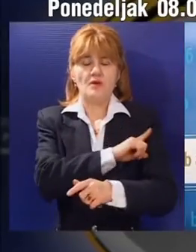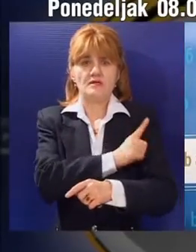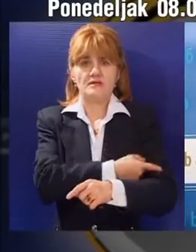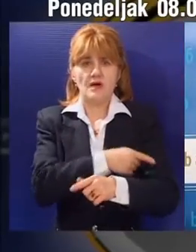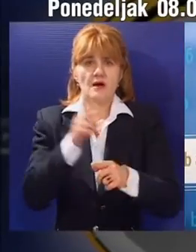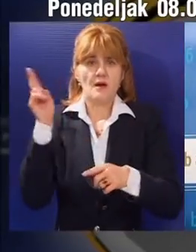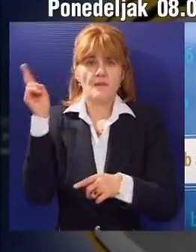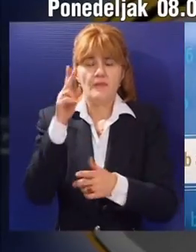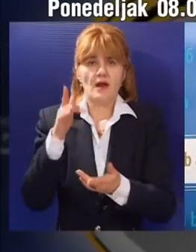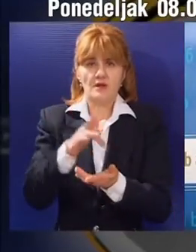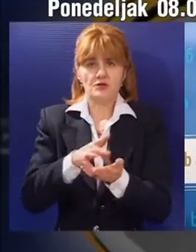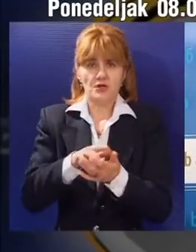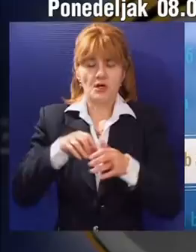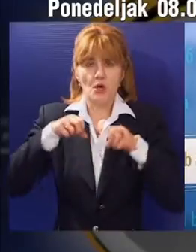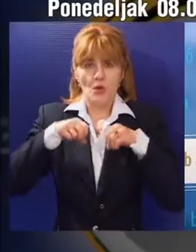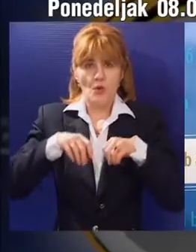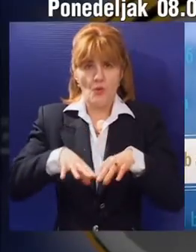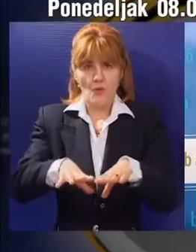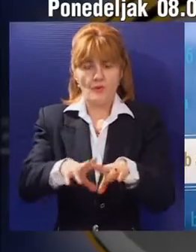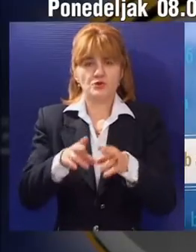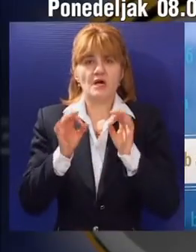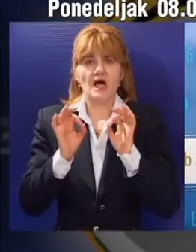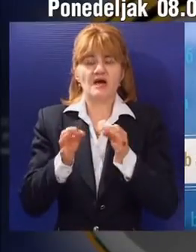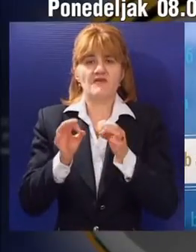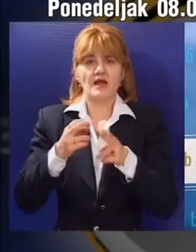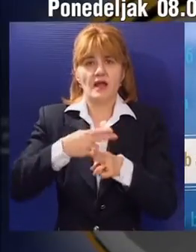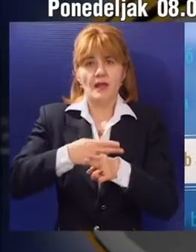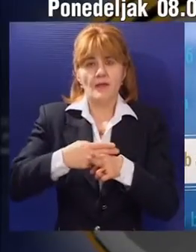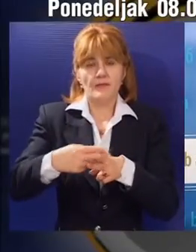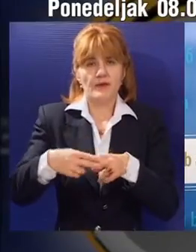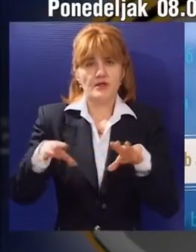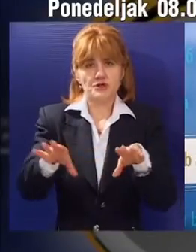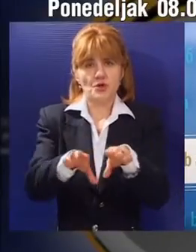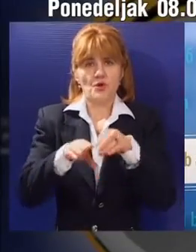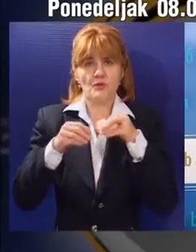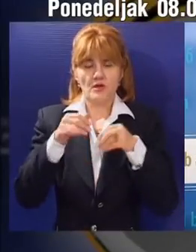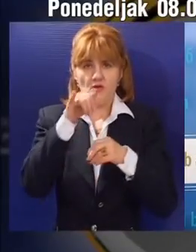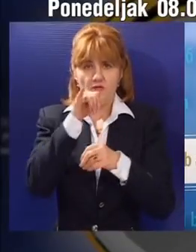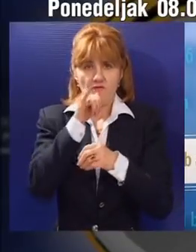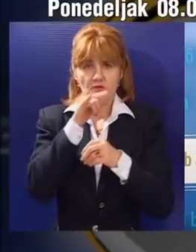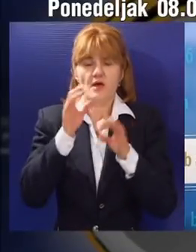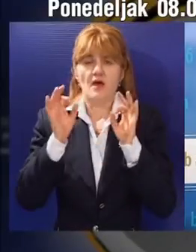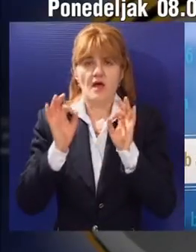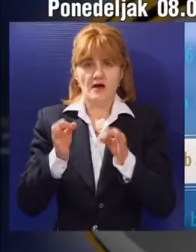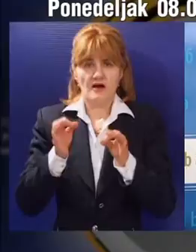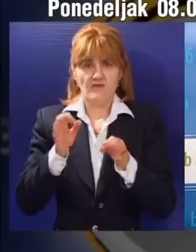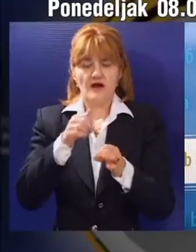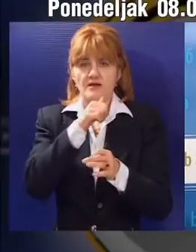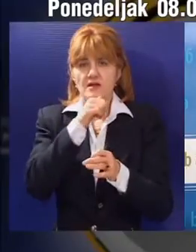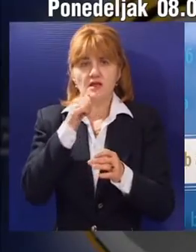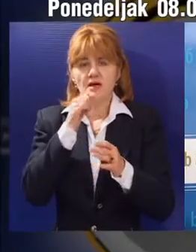jezera Palić upušta kvalitetno prečišćenu upotrebjevnu vodu, čiji kvalitet odgovara